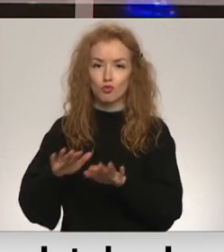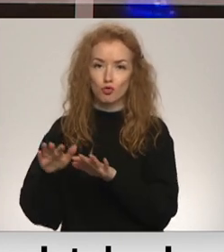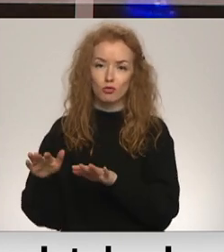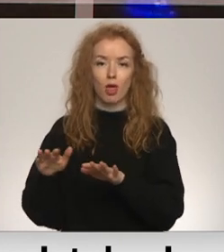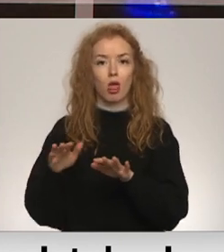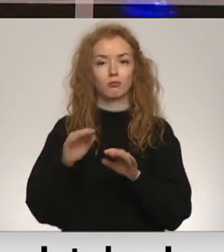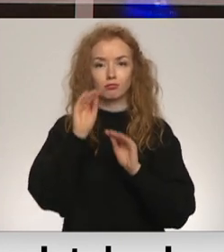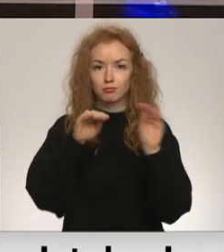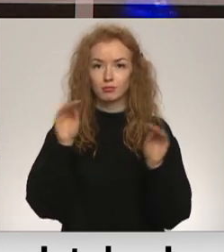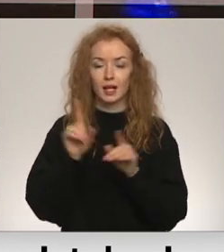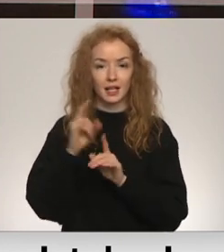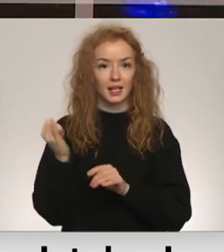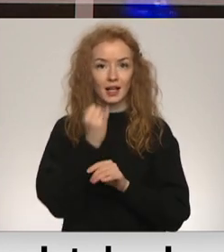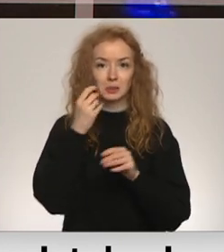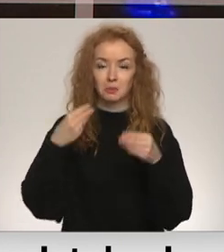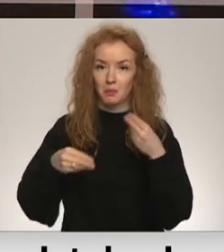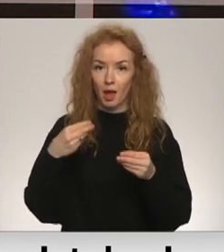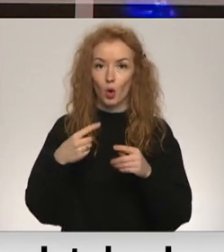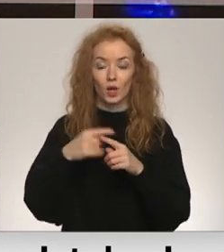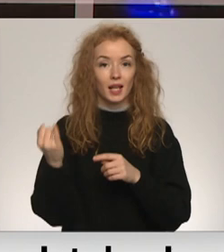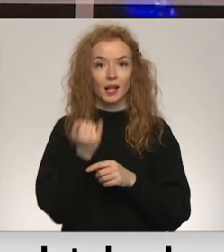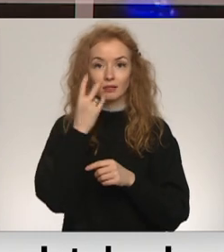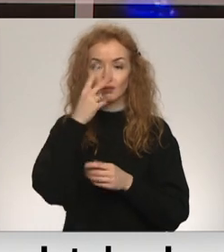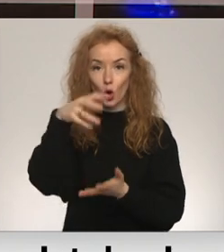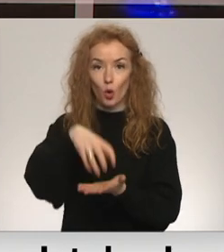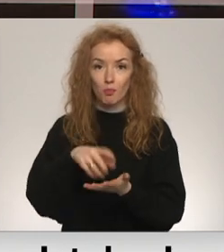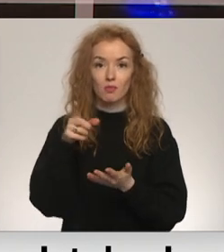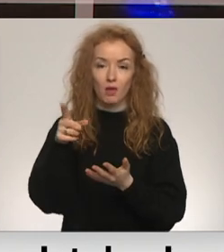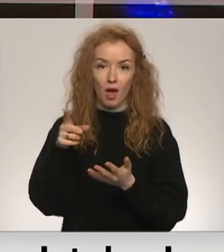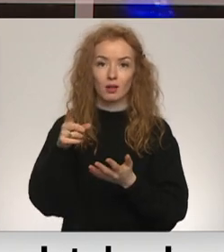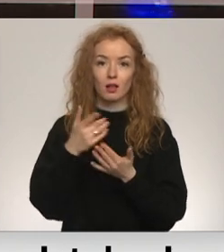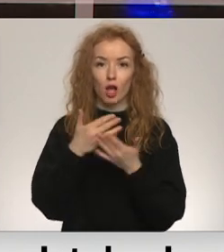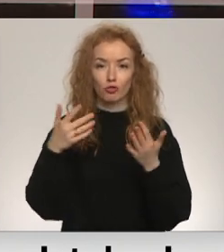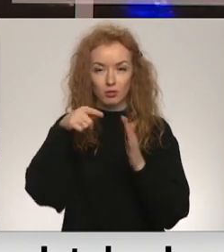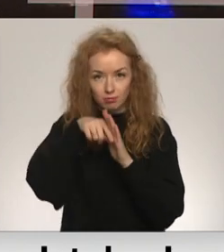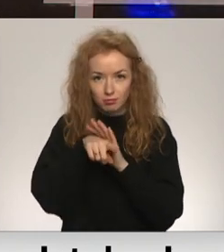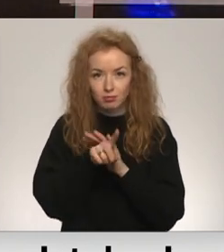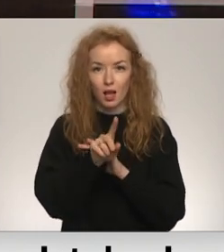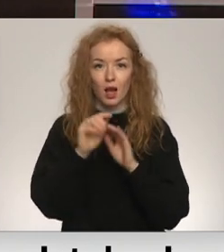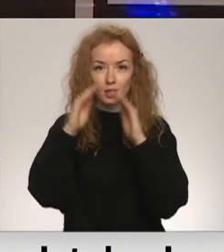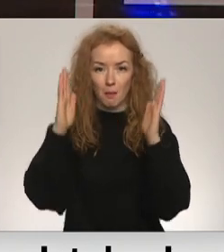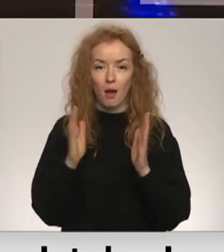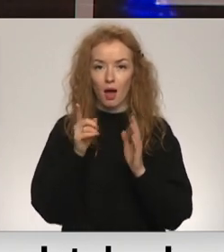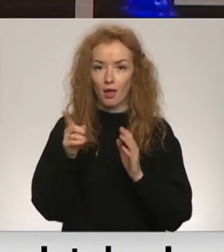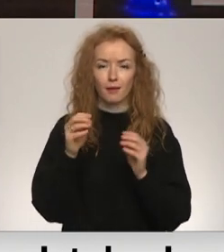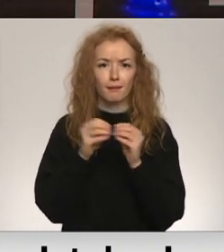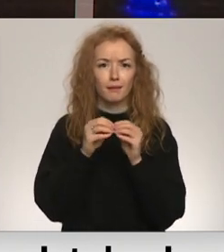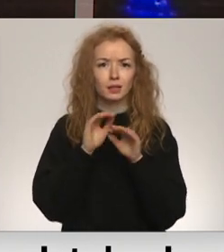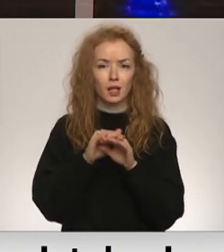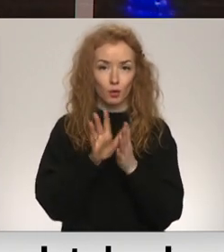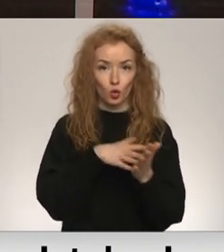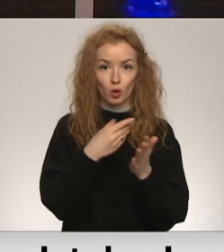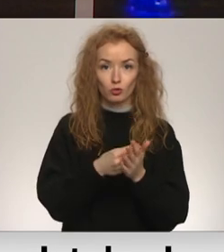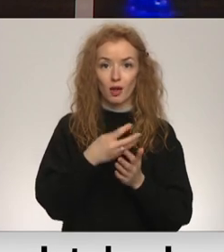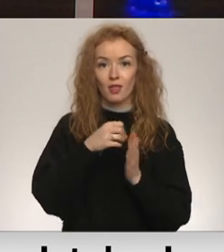spēle. Interesantākais apskatas objekts pēc vēsturnieku domām ir cietokšņa kazemāti, kas saglabājušies gandrīz nepārbūvēti kopš 19.